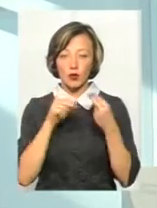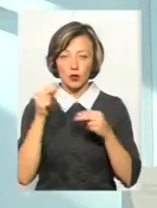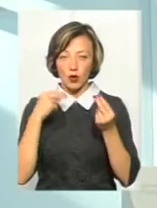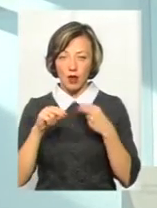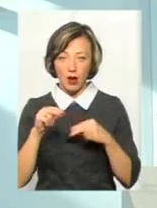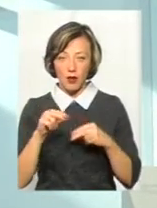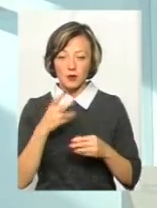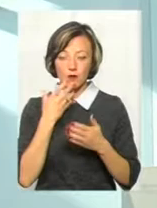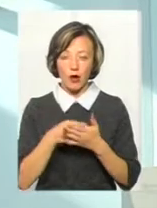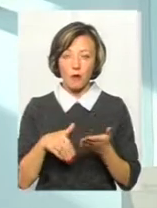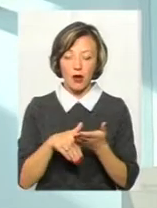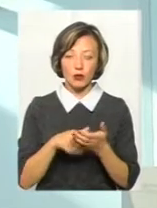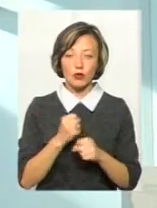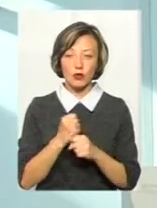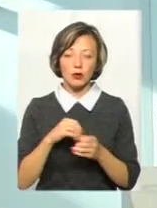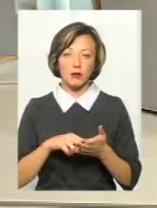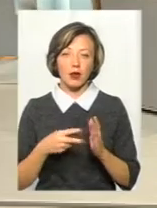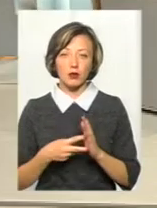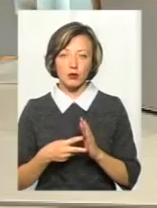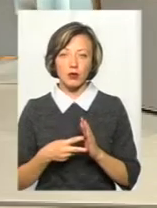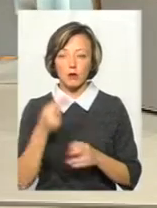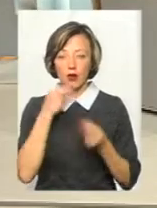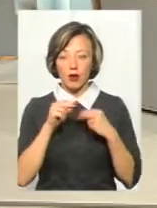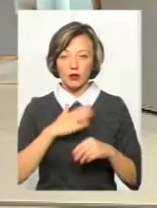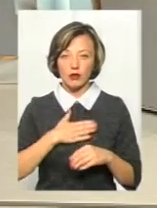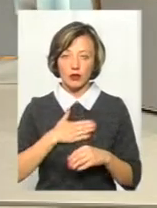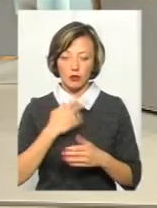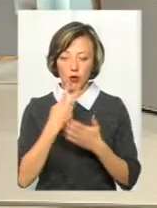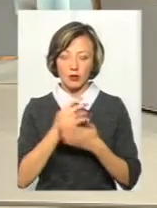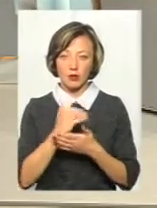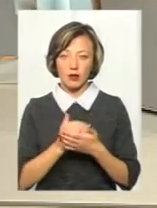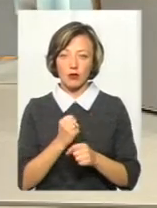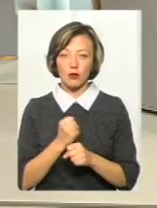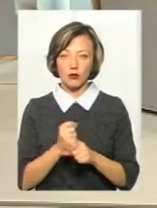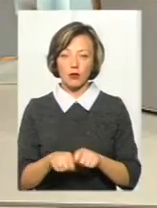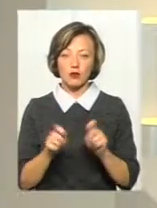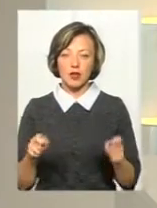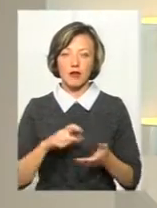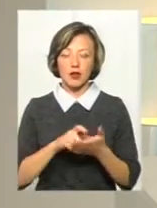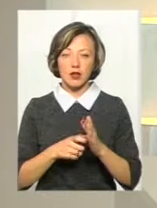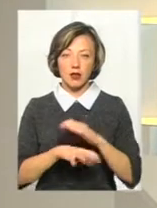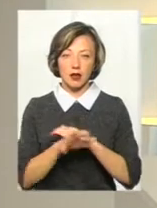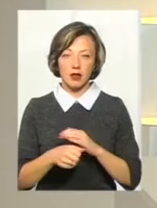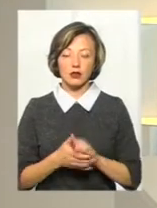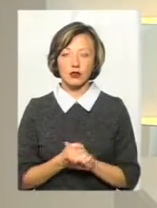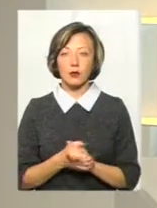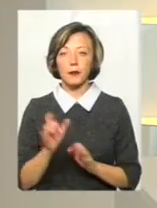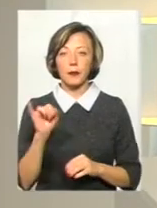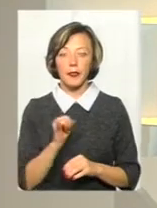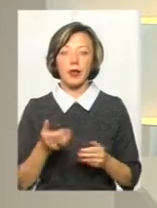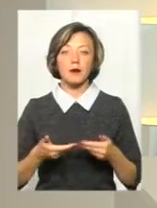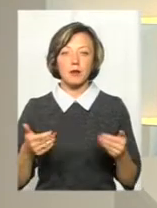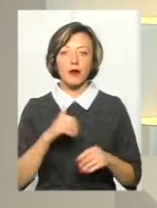і плануємо покращувати наші показники роботи саме в розкритті квартирних крадіжок. Ну і ми,